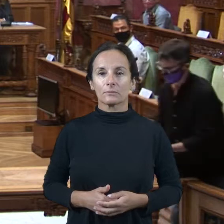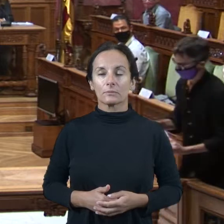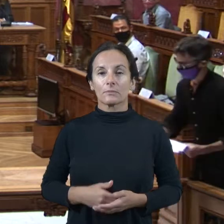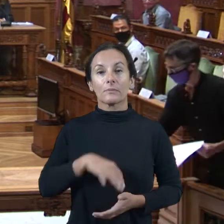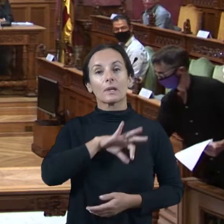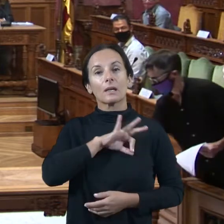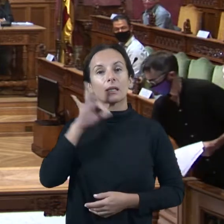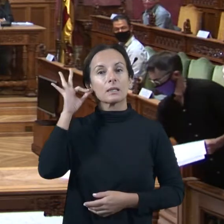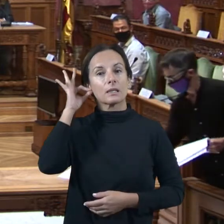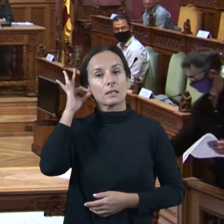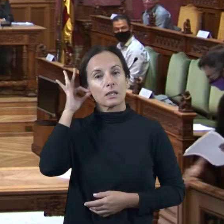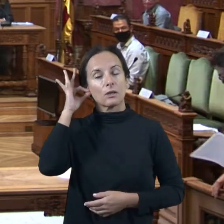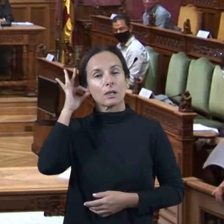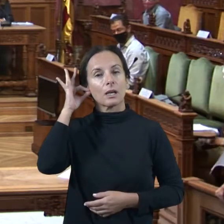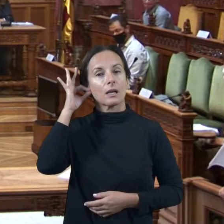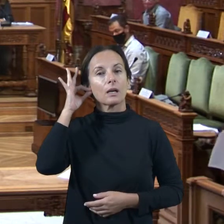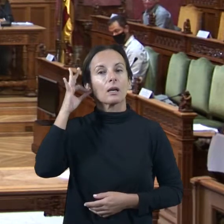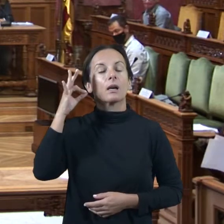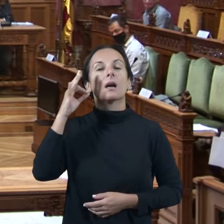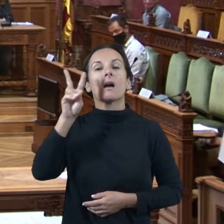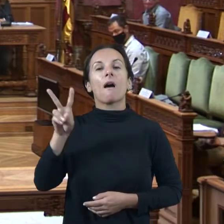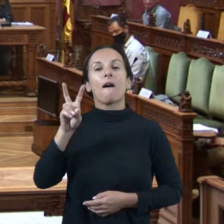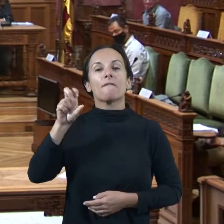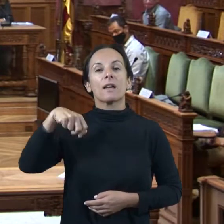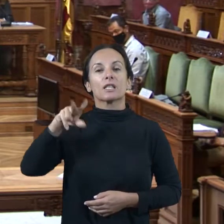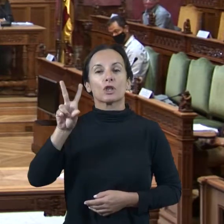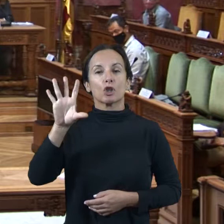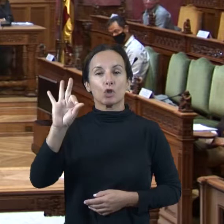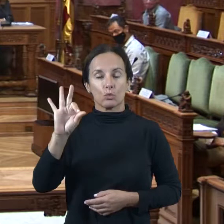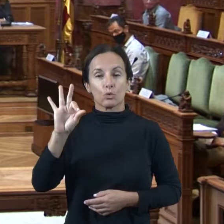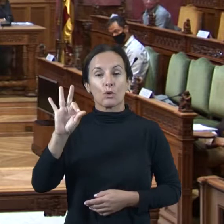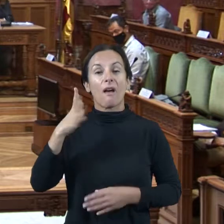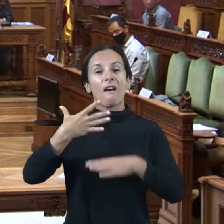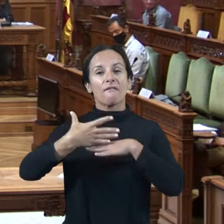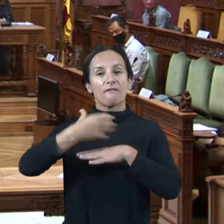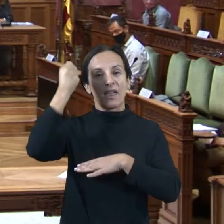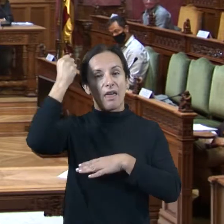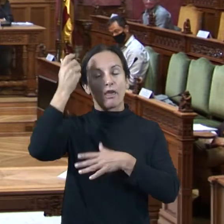La senyora Maria Dolores Besnè Tejada, de la Federació de Volei.